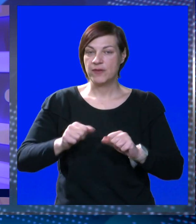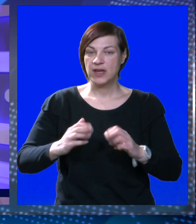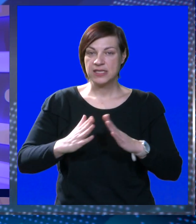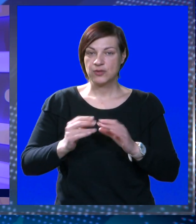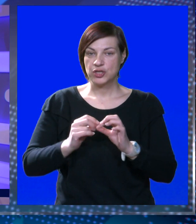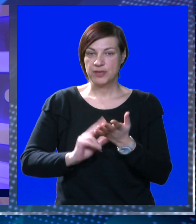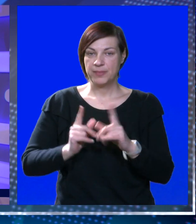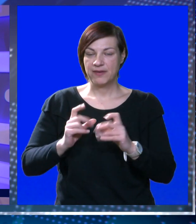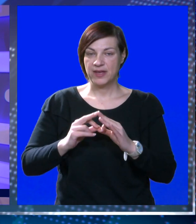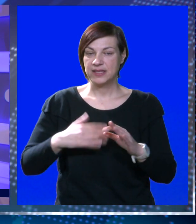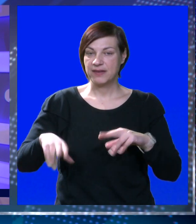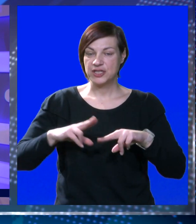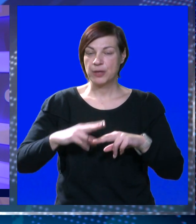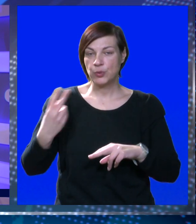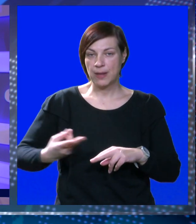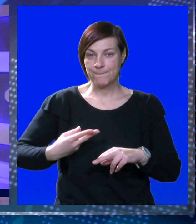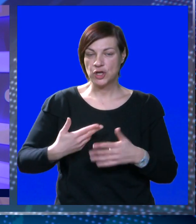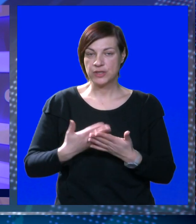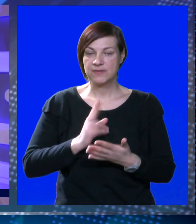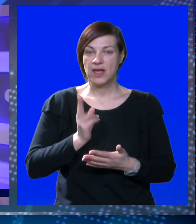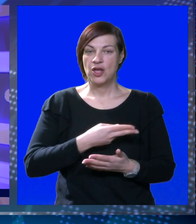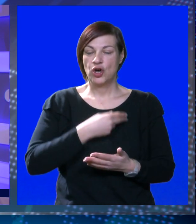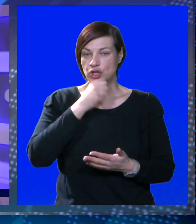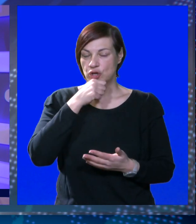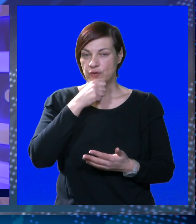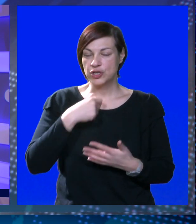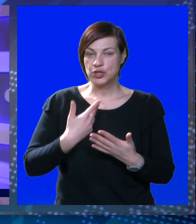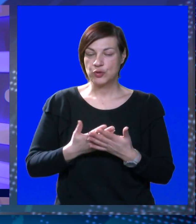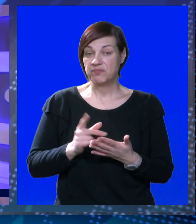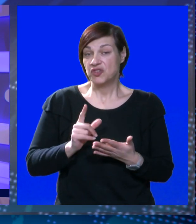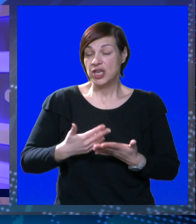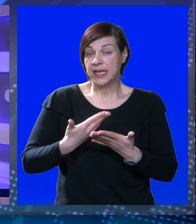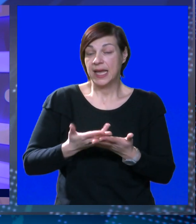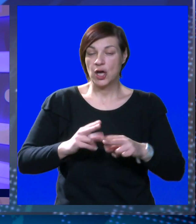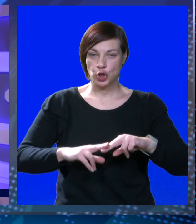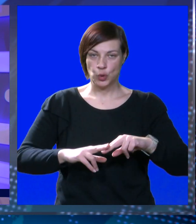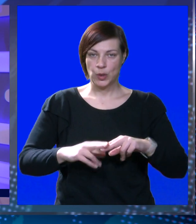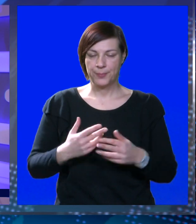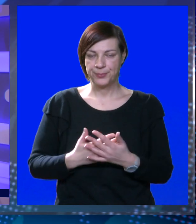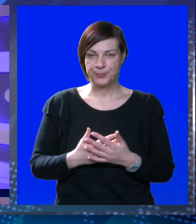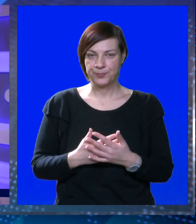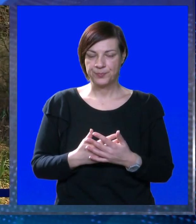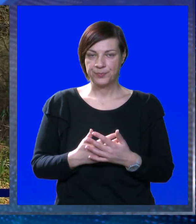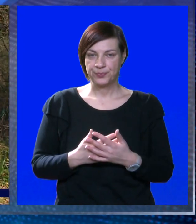koju je vlasnik kuće Franjo Bevanda u više navrata prozvao. Odgovor Župana je, to je njena odluka.